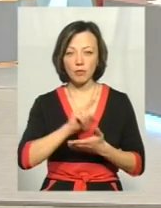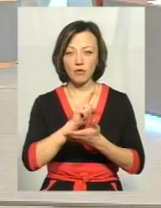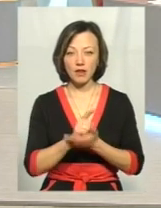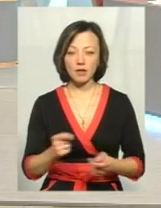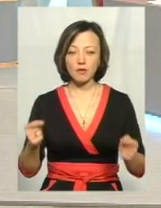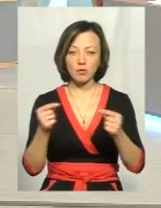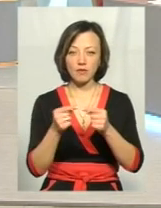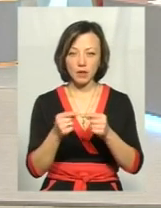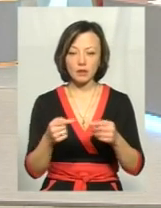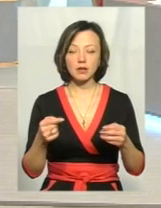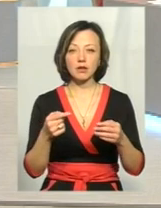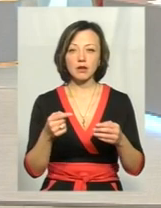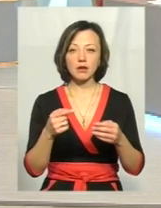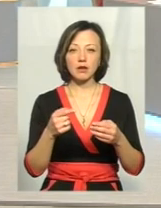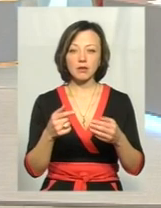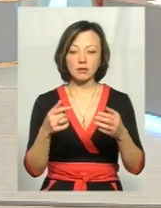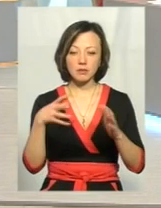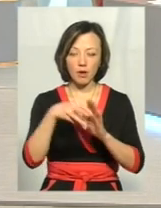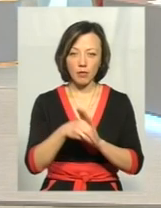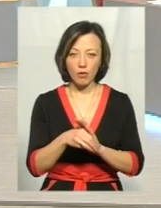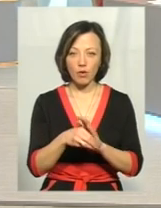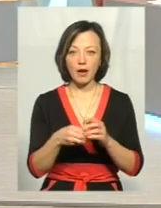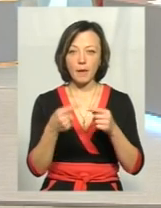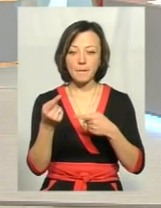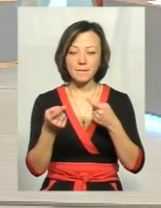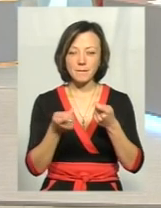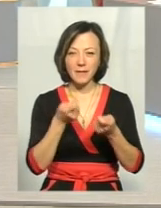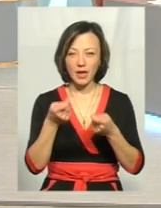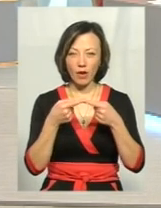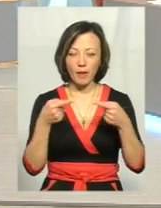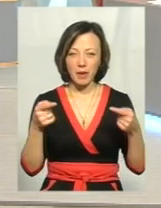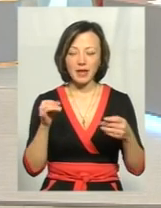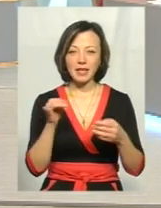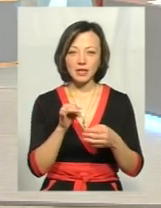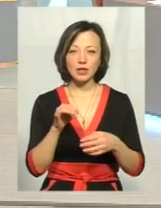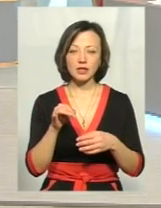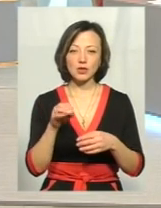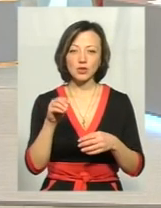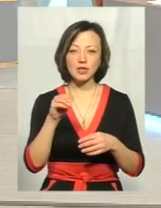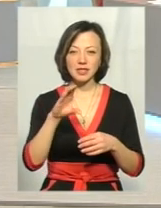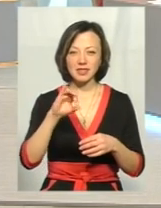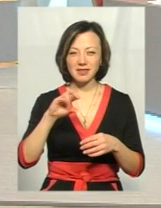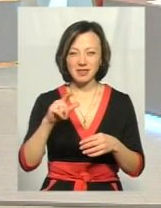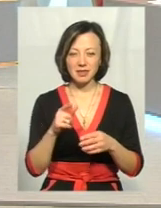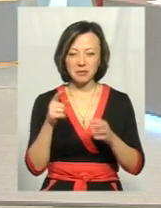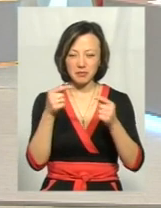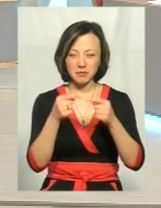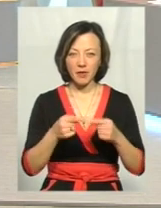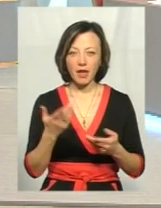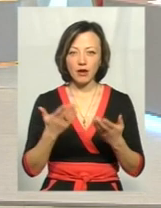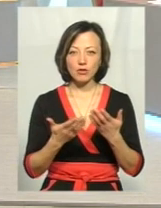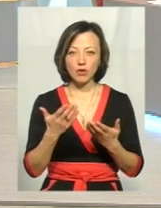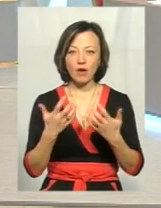відповідати певному набору мікроелементів і солей. Якщо автомат забагато фільтрує, то ясно, що в цьому